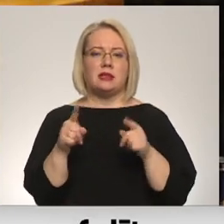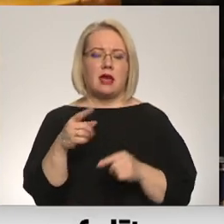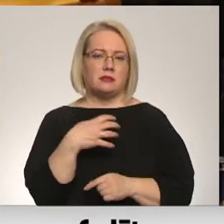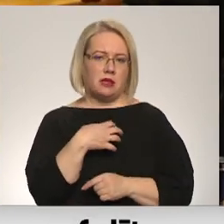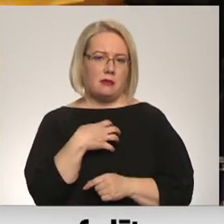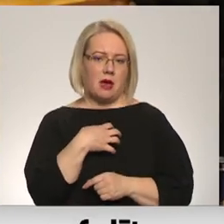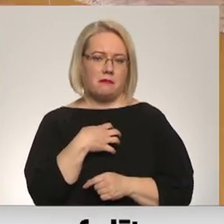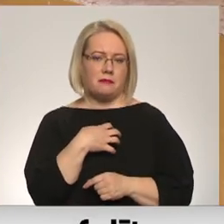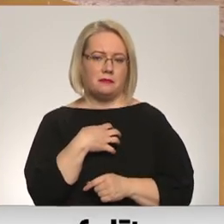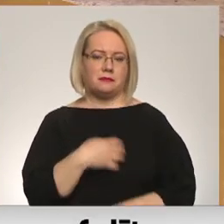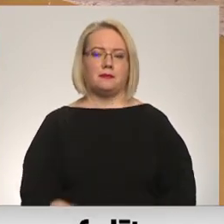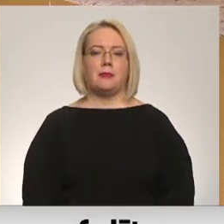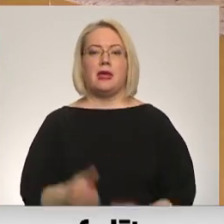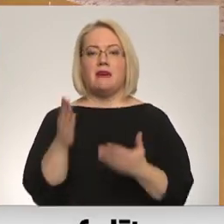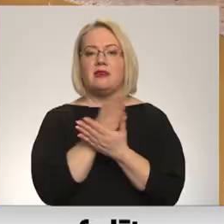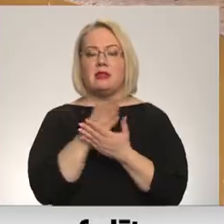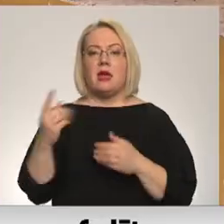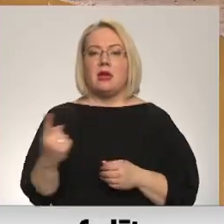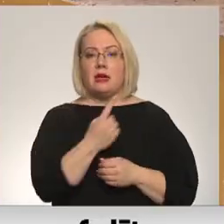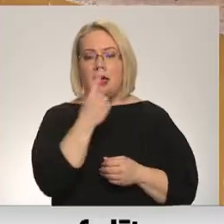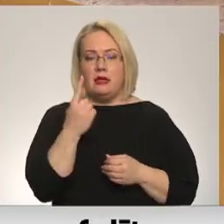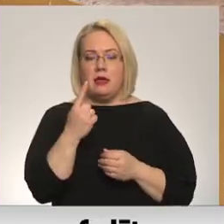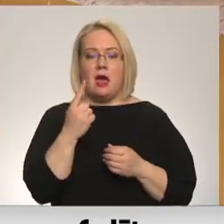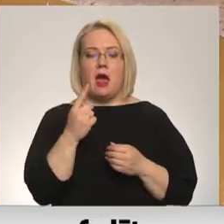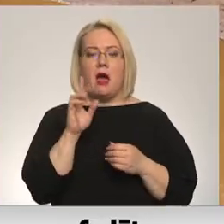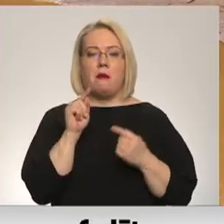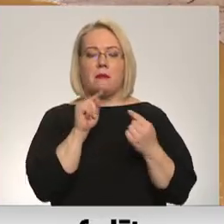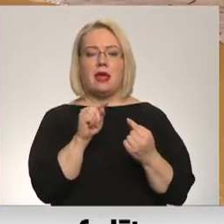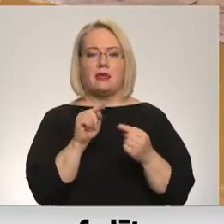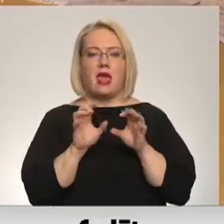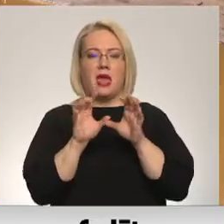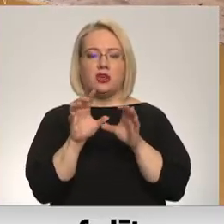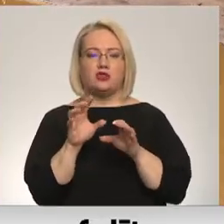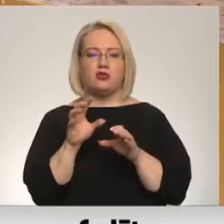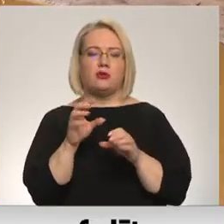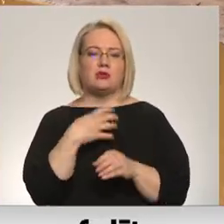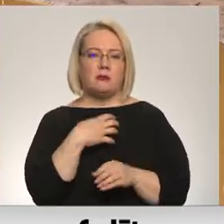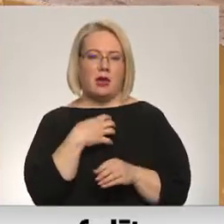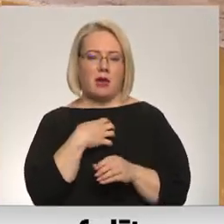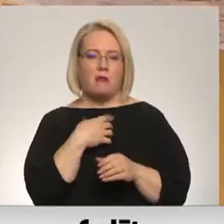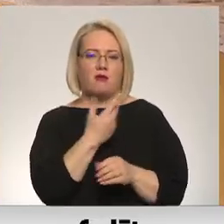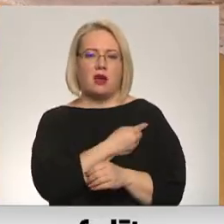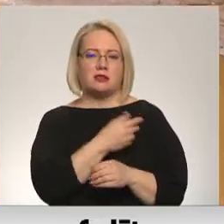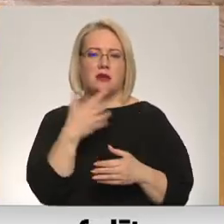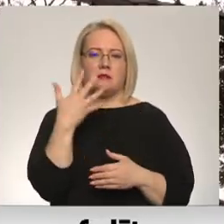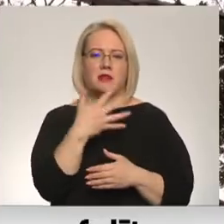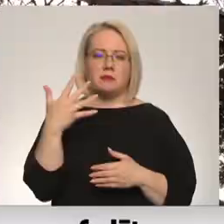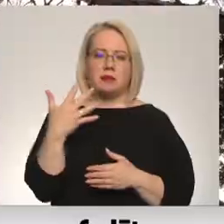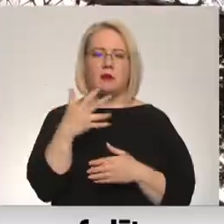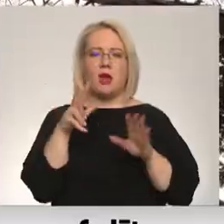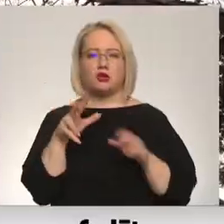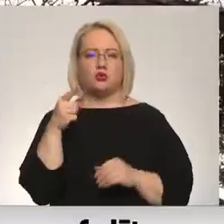saslimšanām. Vidēji gadā pret ērķu encefalītu vakcinējas 55 līdz 58 tūkstoši iedzīvotāji.